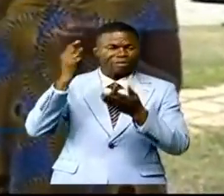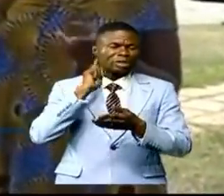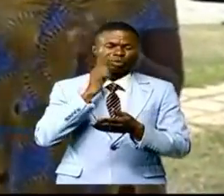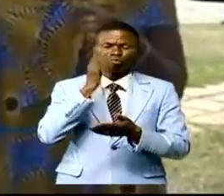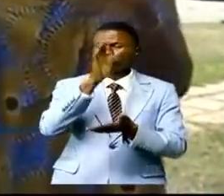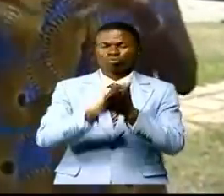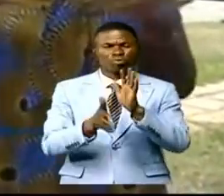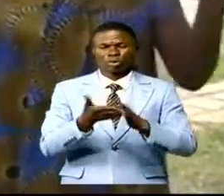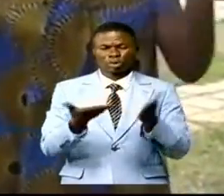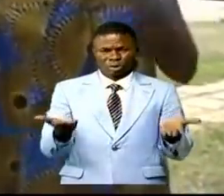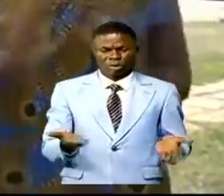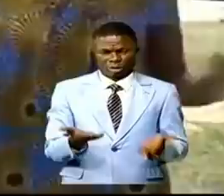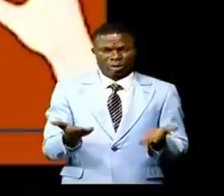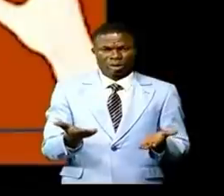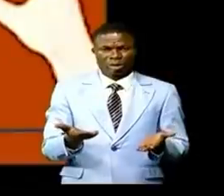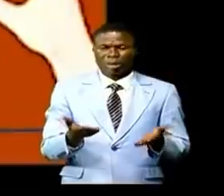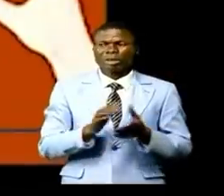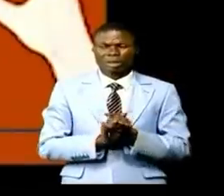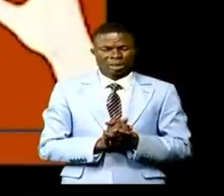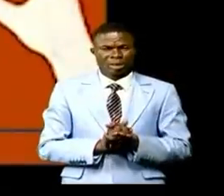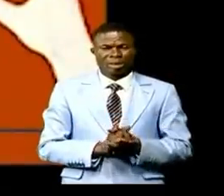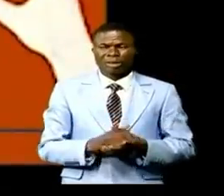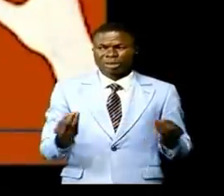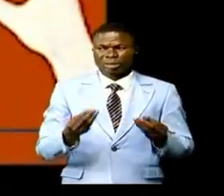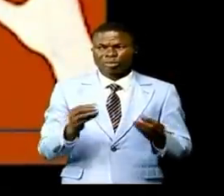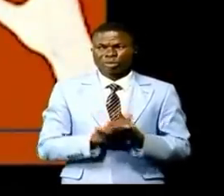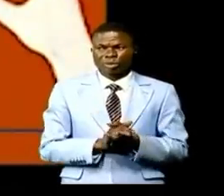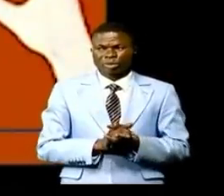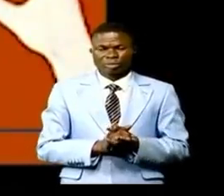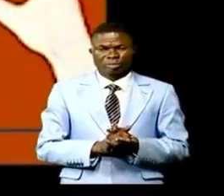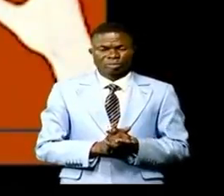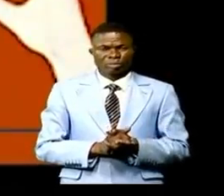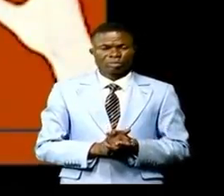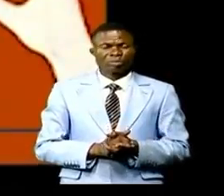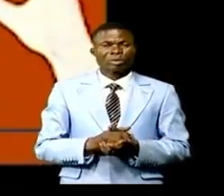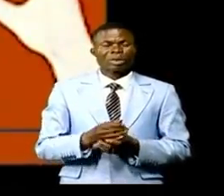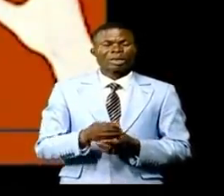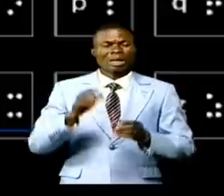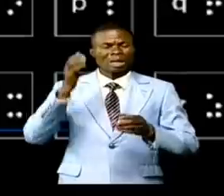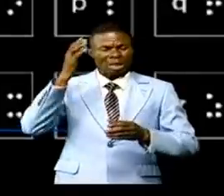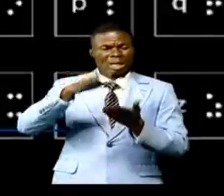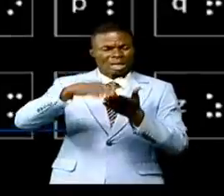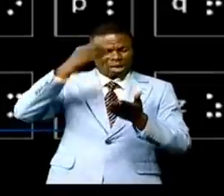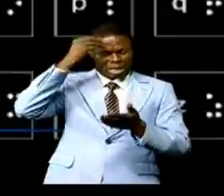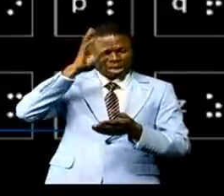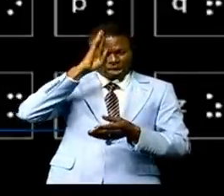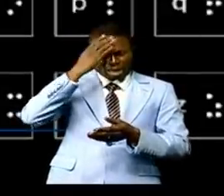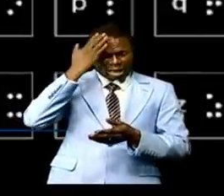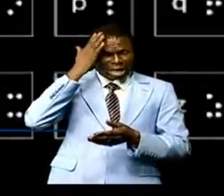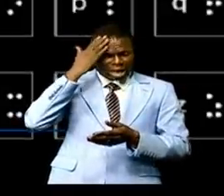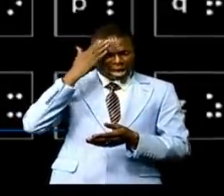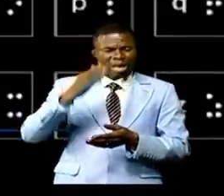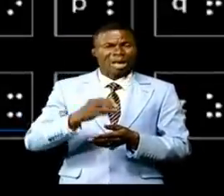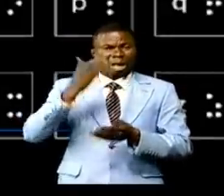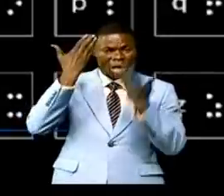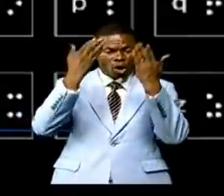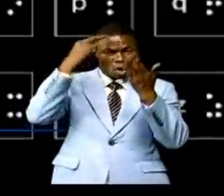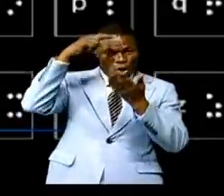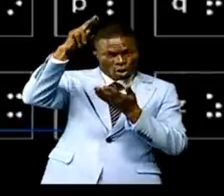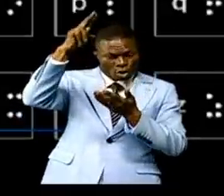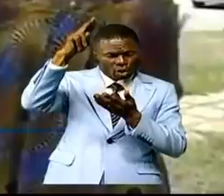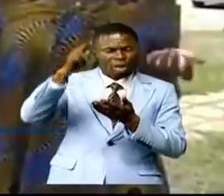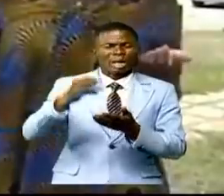de sourds muets encore inexistantes en RDC La somme des connaissances acquises la rendra capable de s'assumer en toute